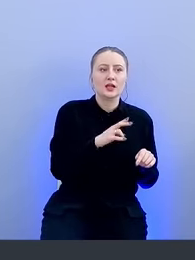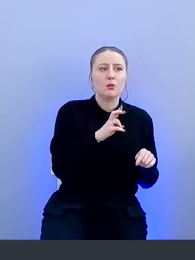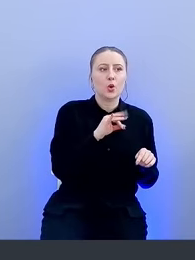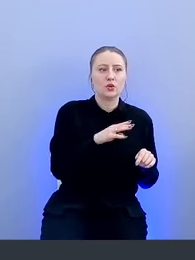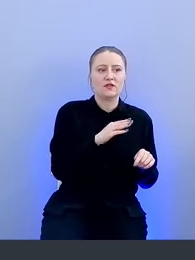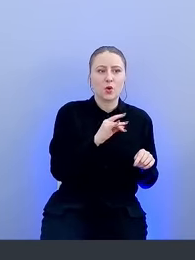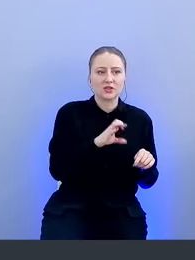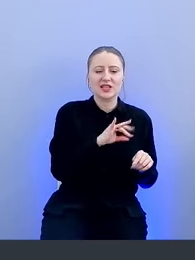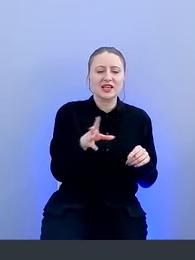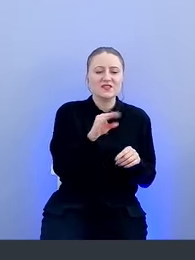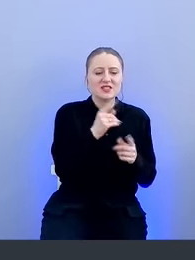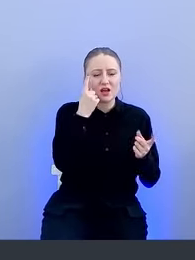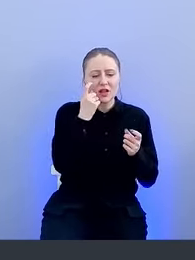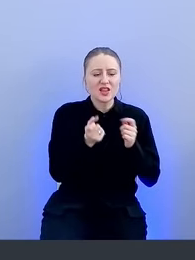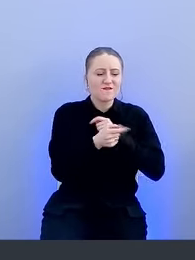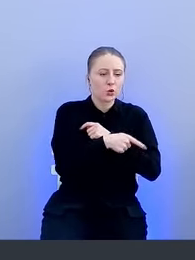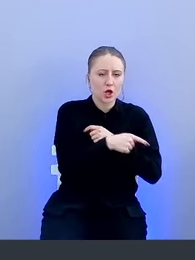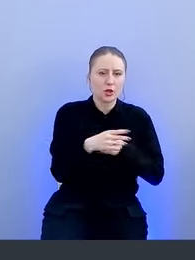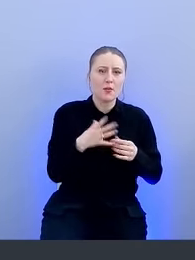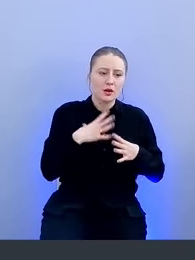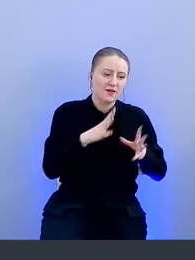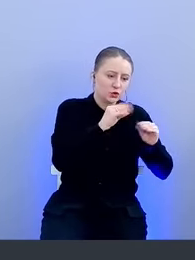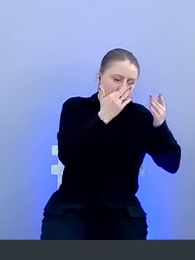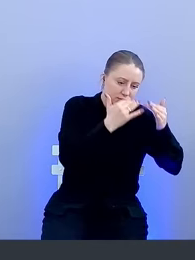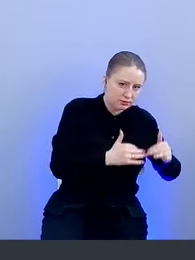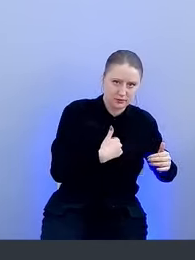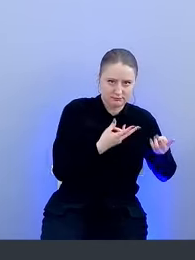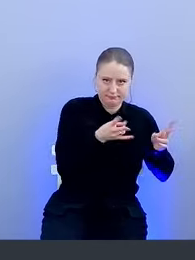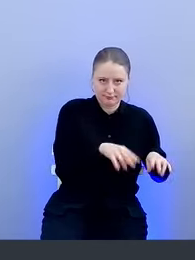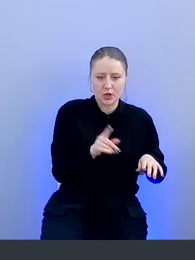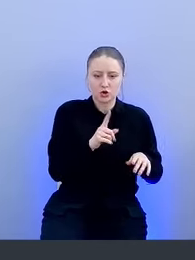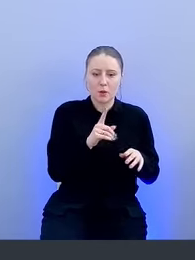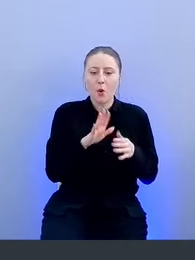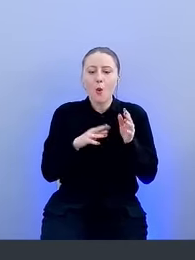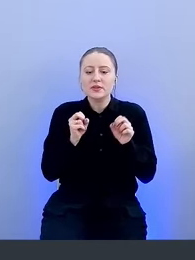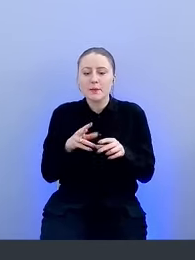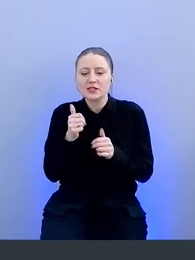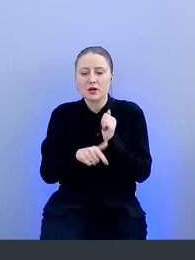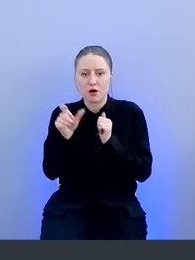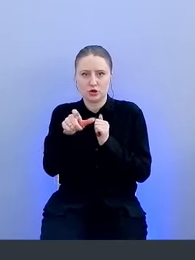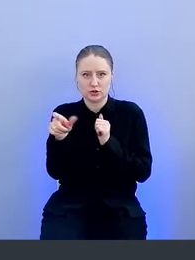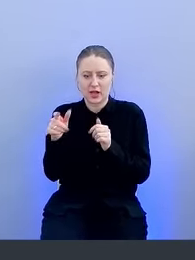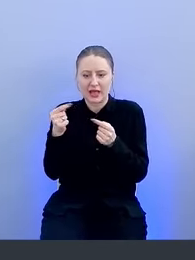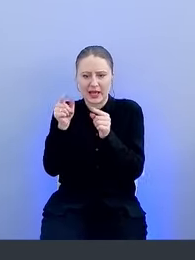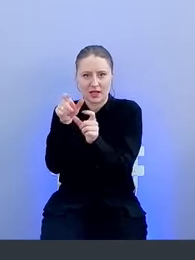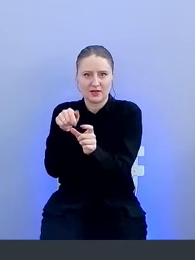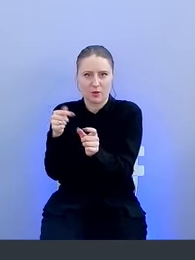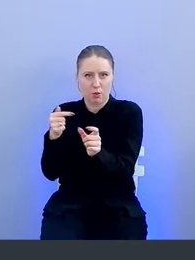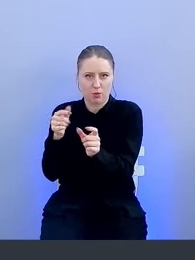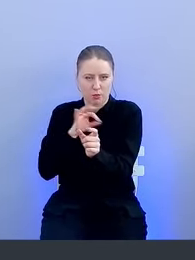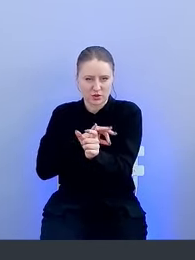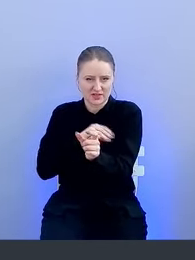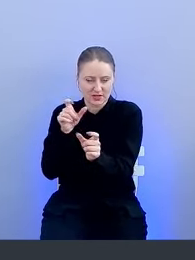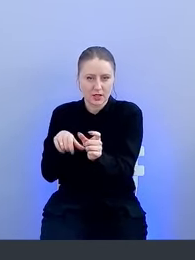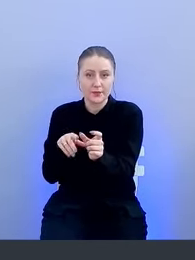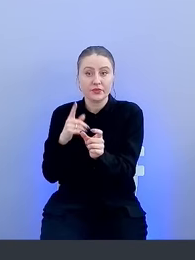все данные в утечках, для того чтобы обезопасить какого-то конкретного пользователя. Информирование пользователя о